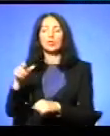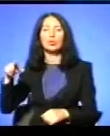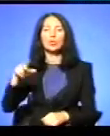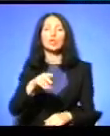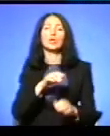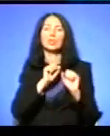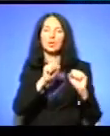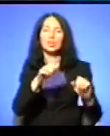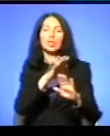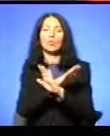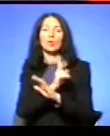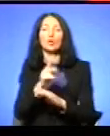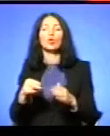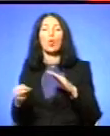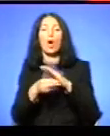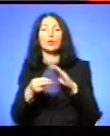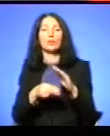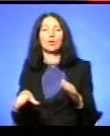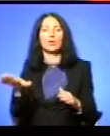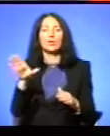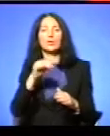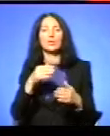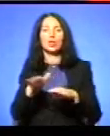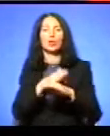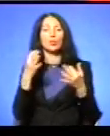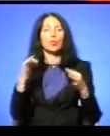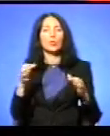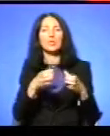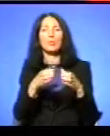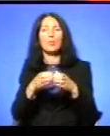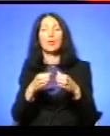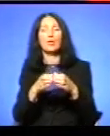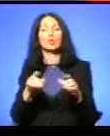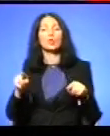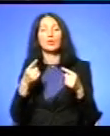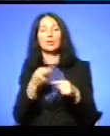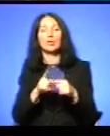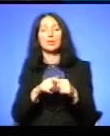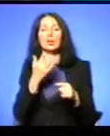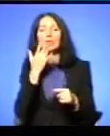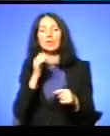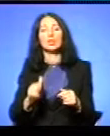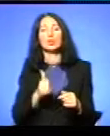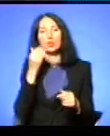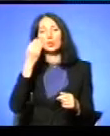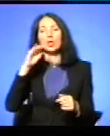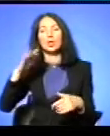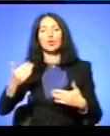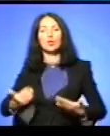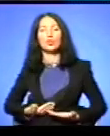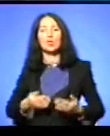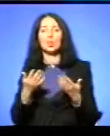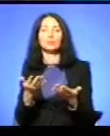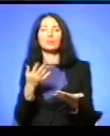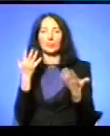гайтував? Цілий добровольчий батальйони створювали Це ж не мислими речі Хіба ця нація недостойна, краще? Очевидно Інша